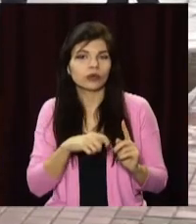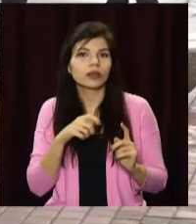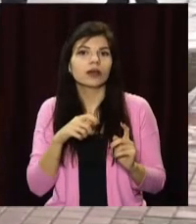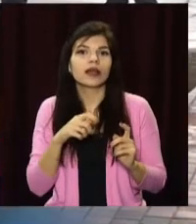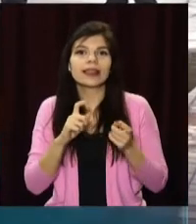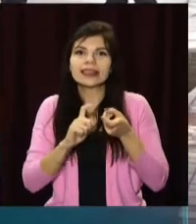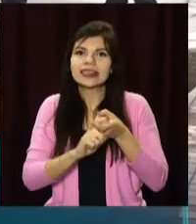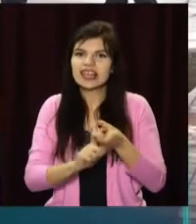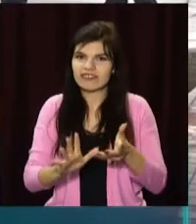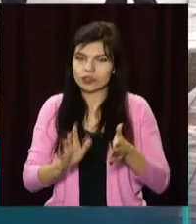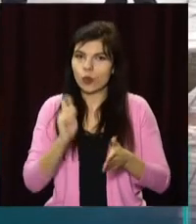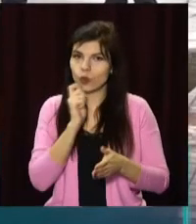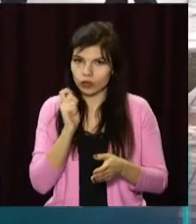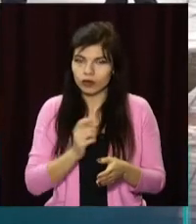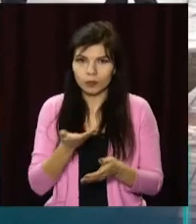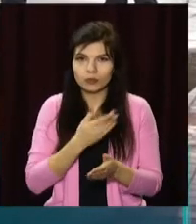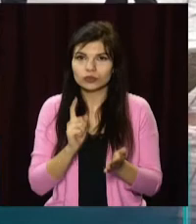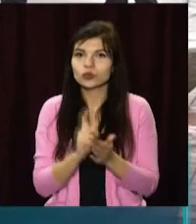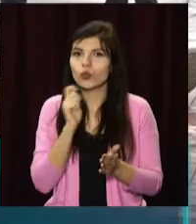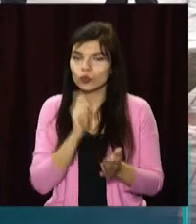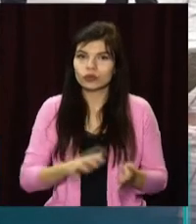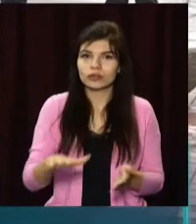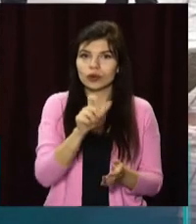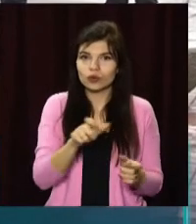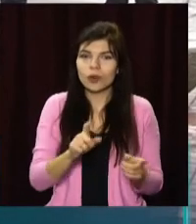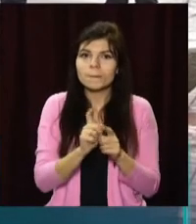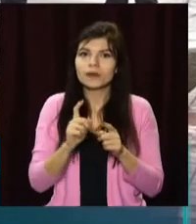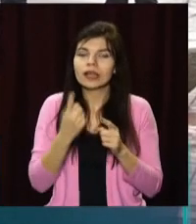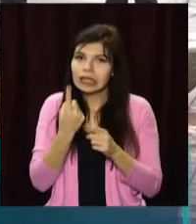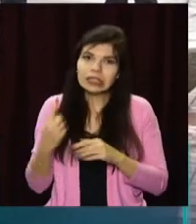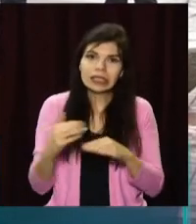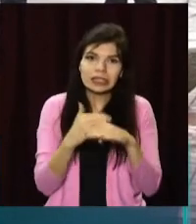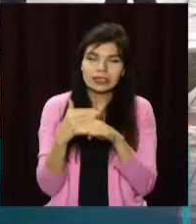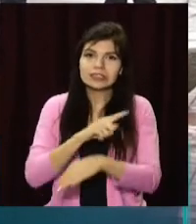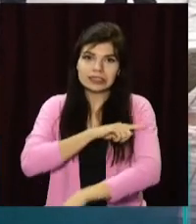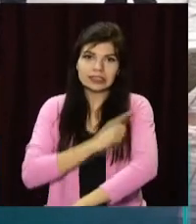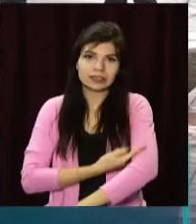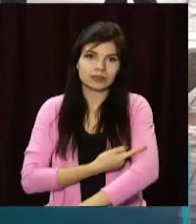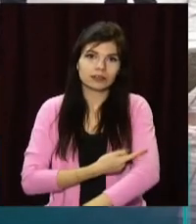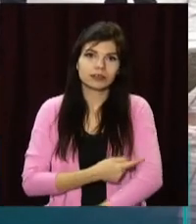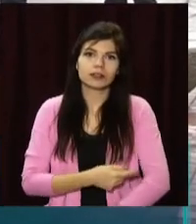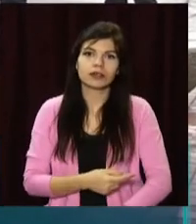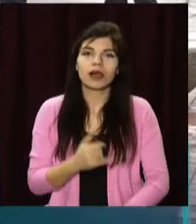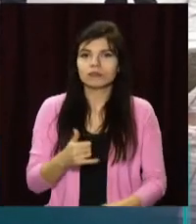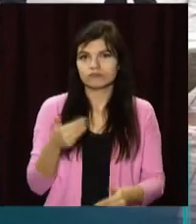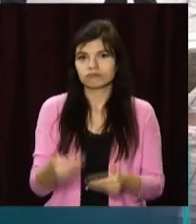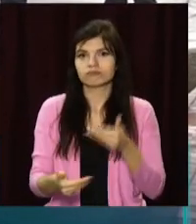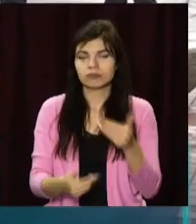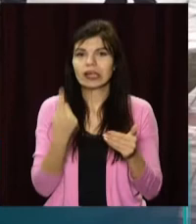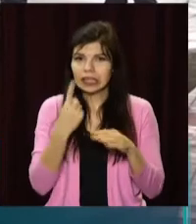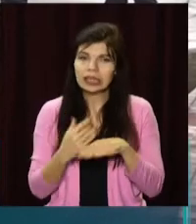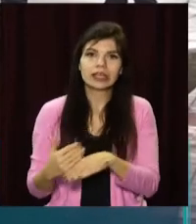Наразі на важкі часи для України, незалежної України, ми повинні, українці, бути